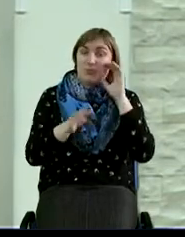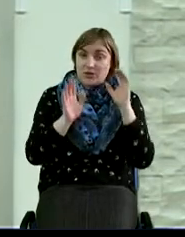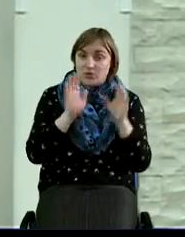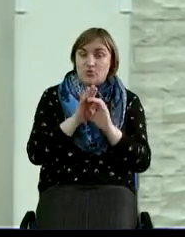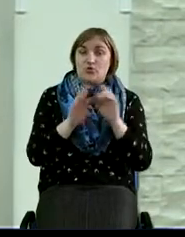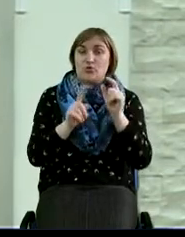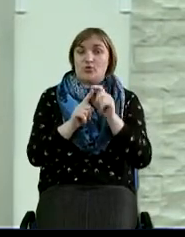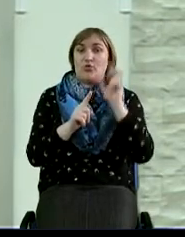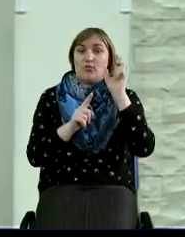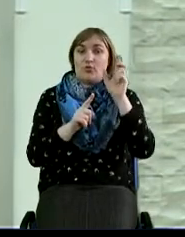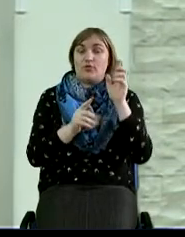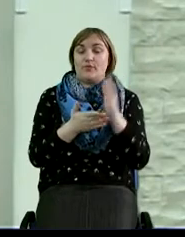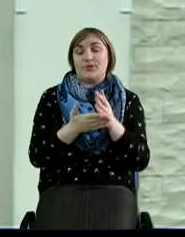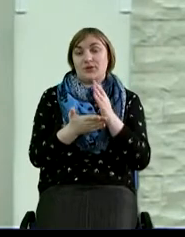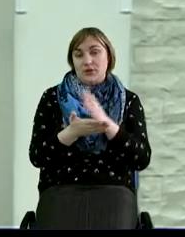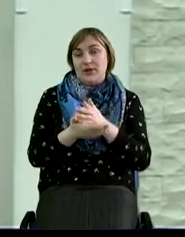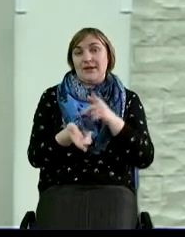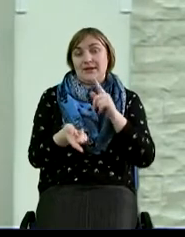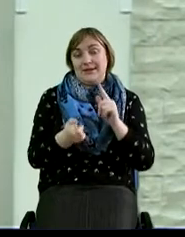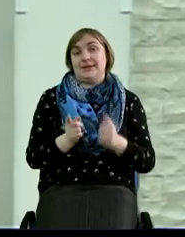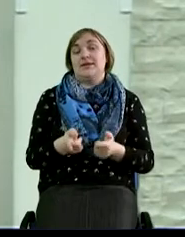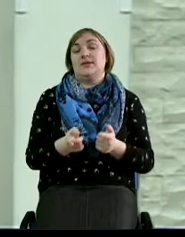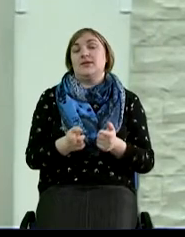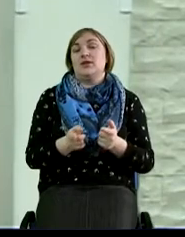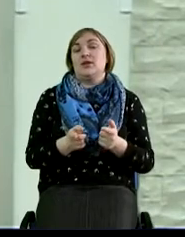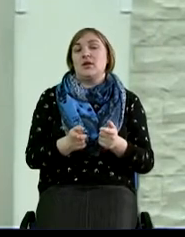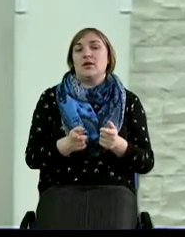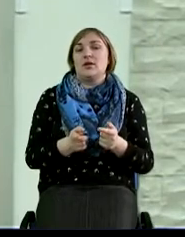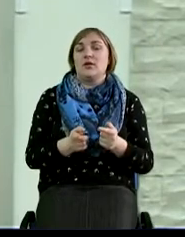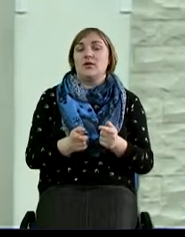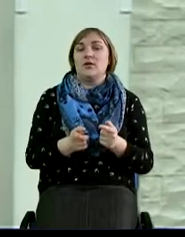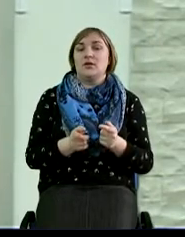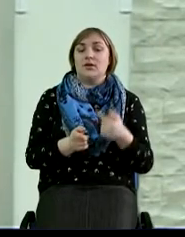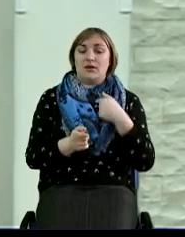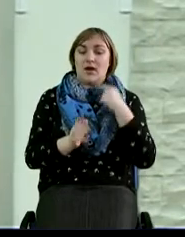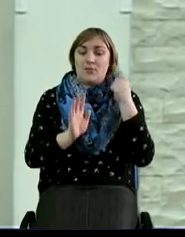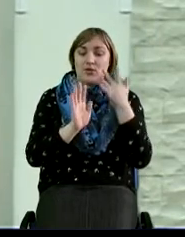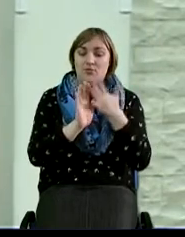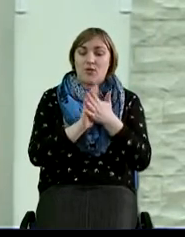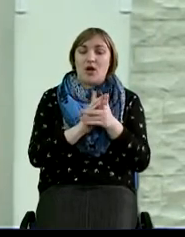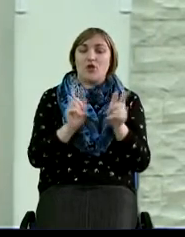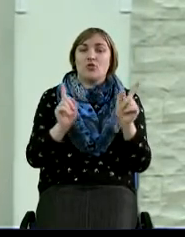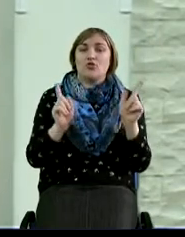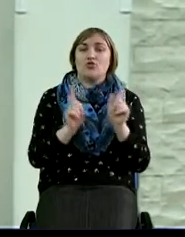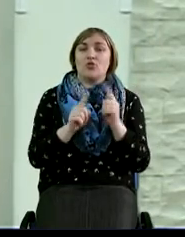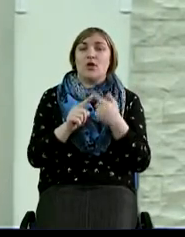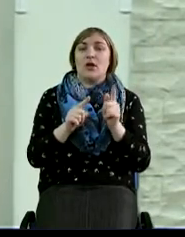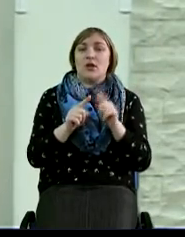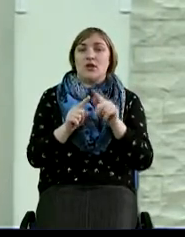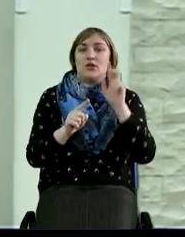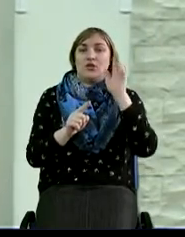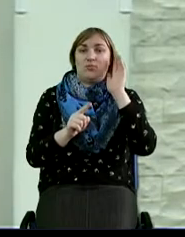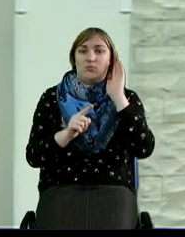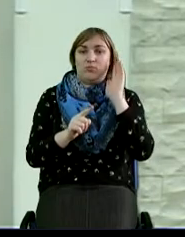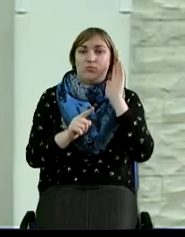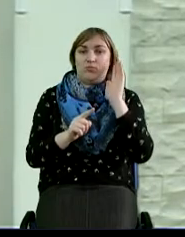Слову Божьему, то, естественно, я понимаю, что это будет